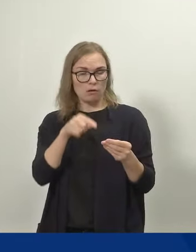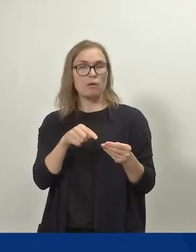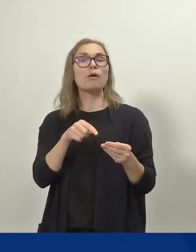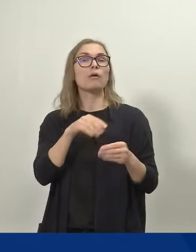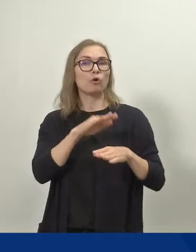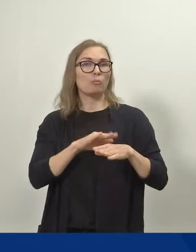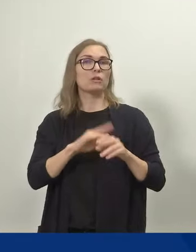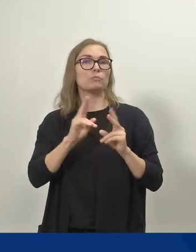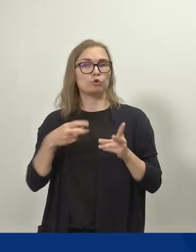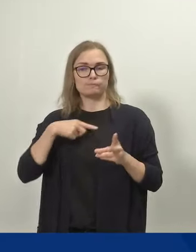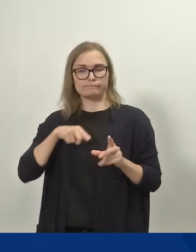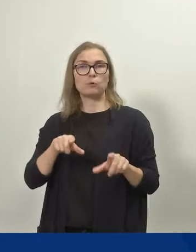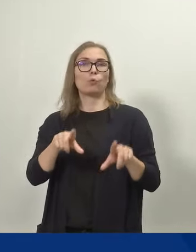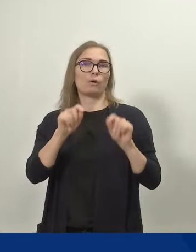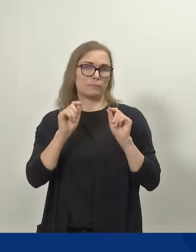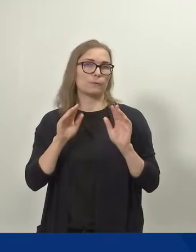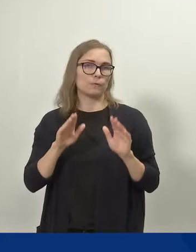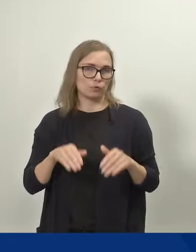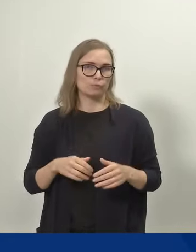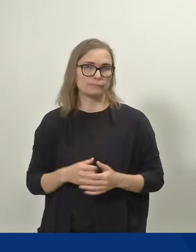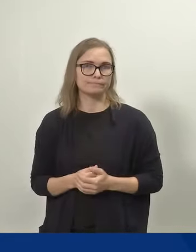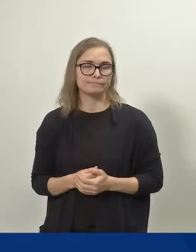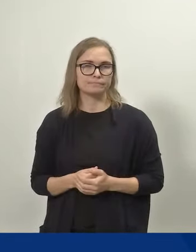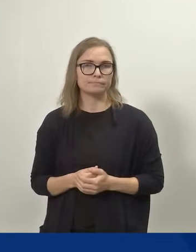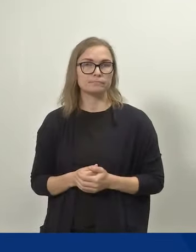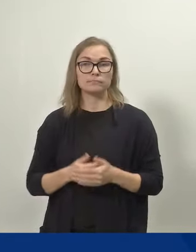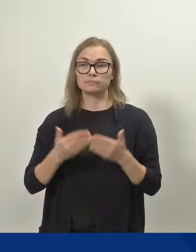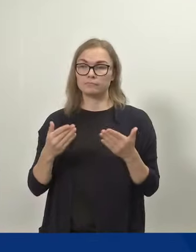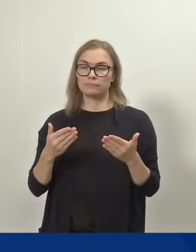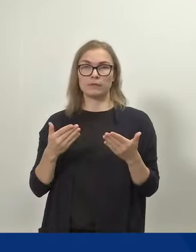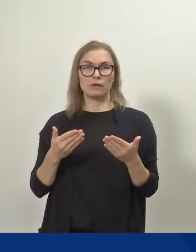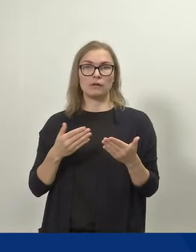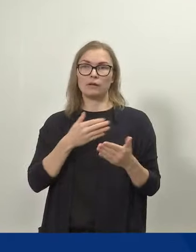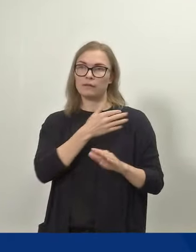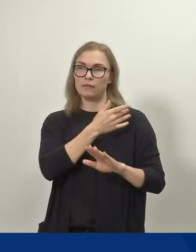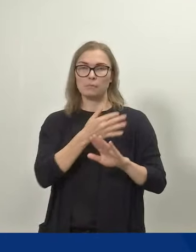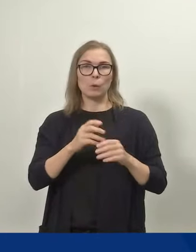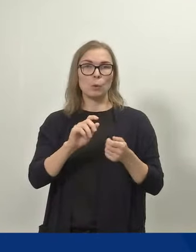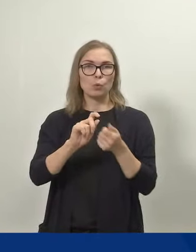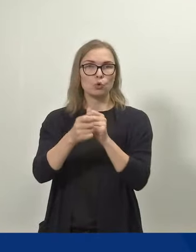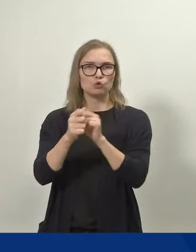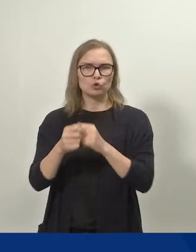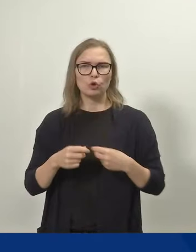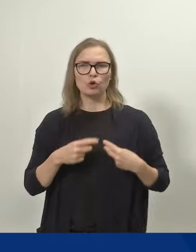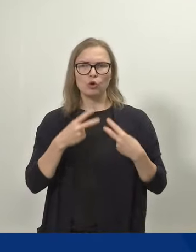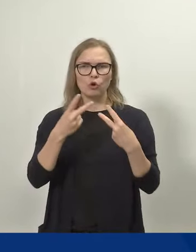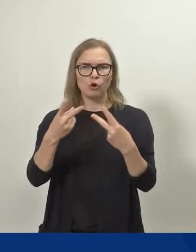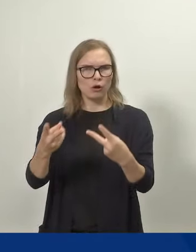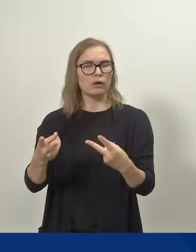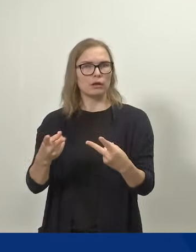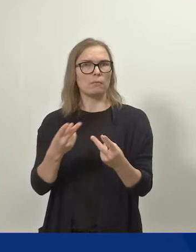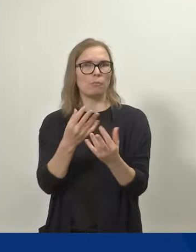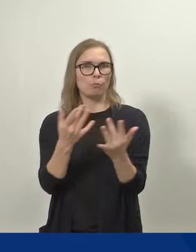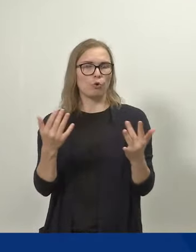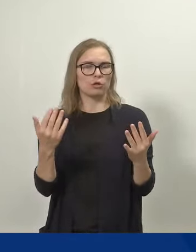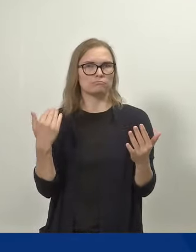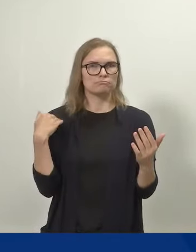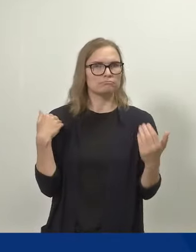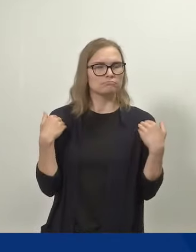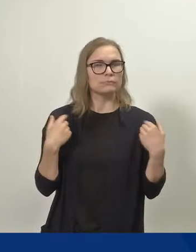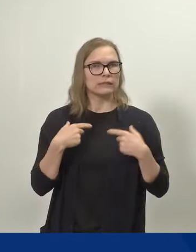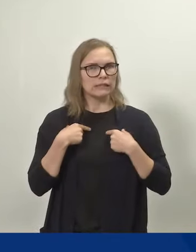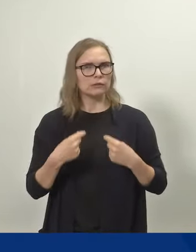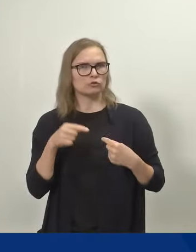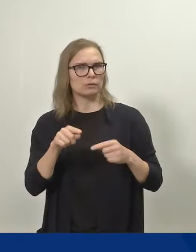on huomioitu. Hanketta kohtaan on ollut koko uudistuksen etenemisen ajan laajaa mielenkiintoa. Ja me ollaan